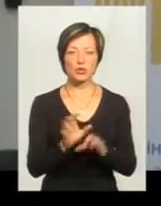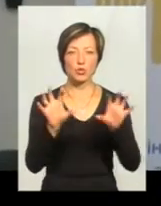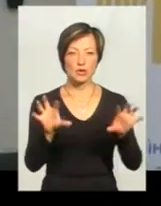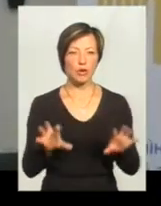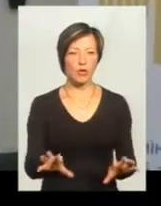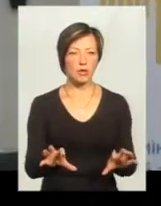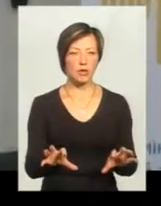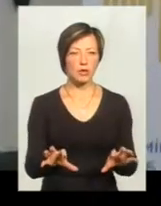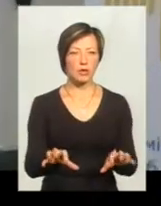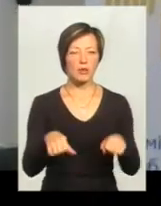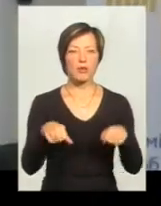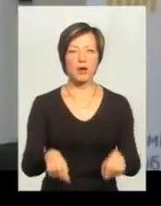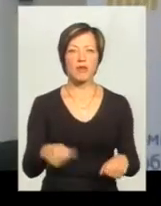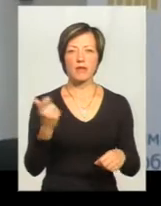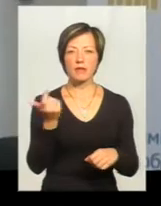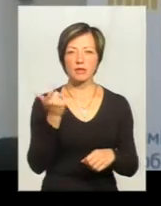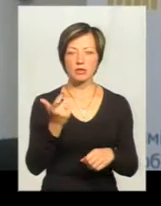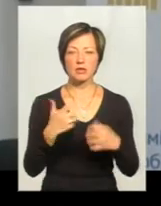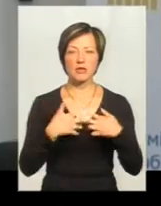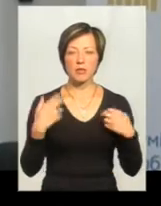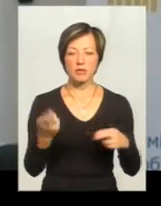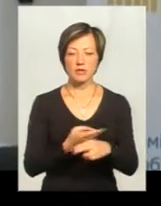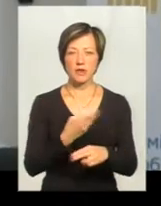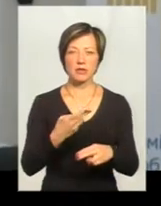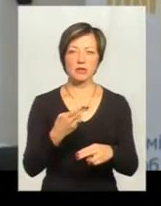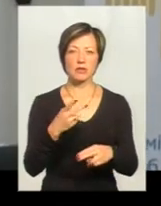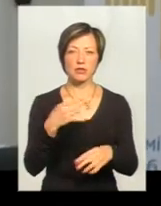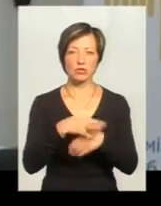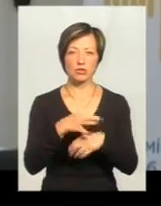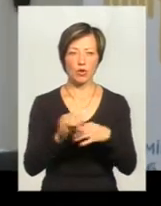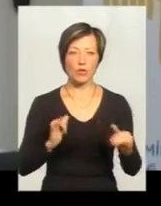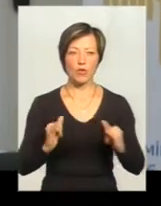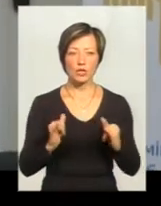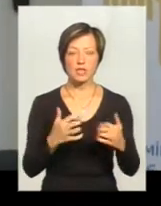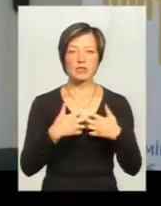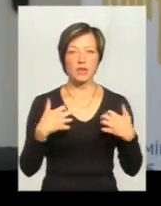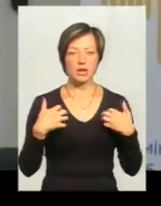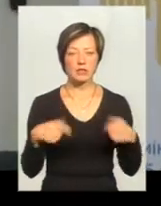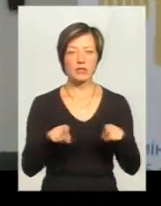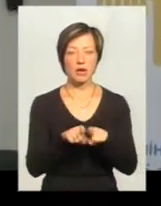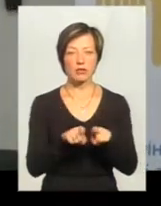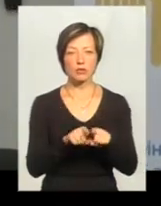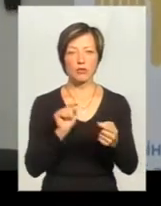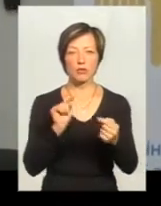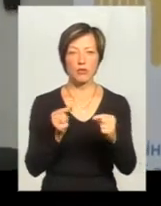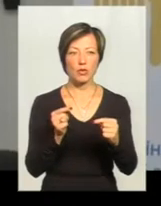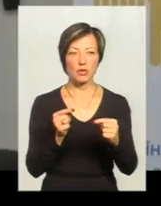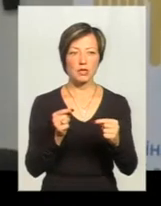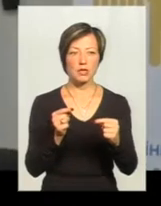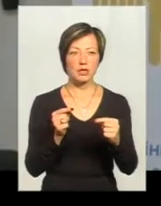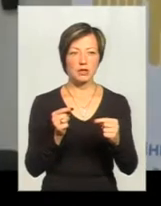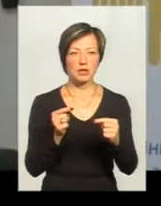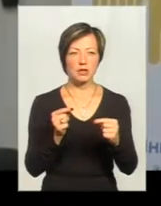права власності на тварин і позбавляти цих прав за жорстоке поводження з тваринами. Також це проти приправочних станцій,